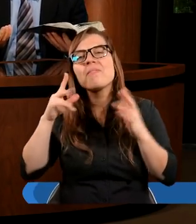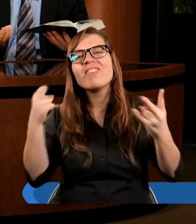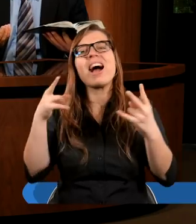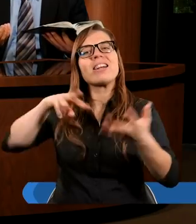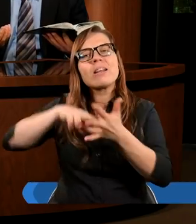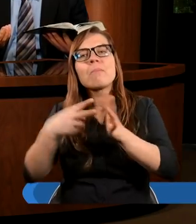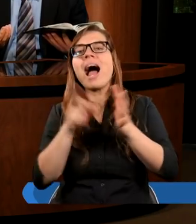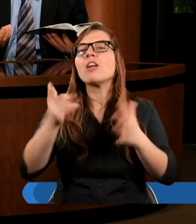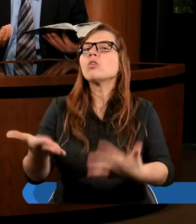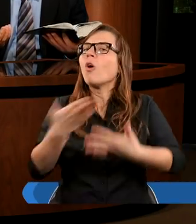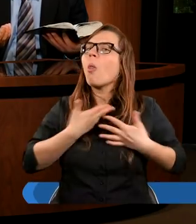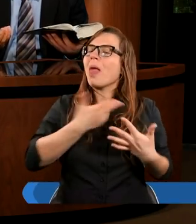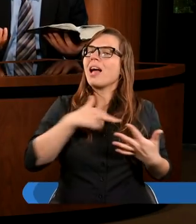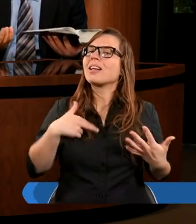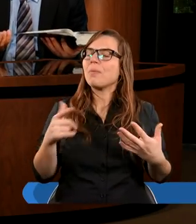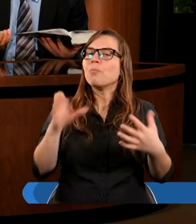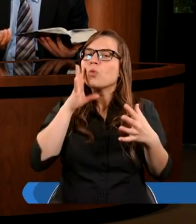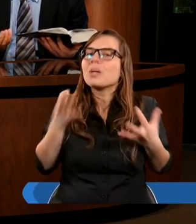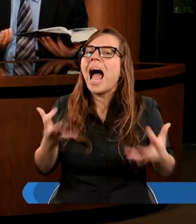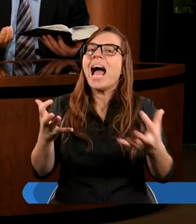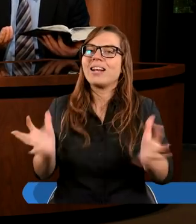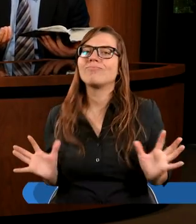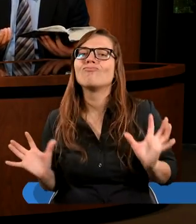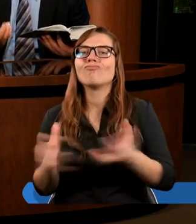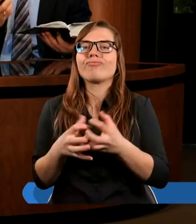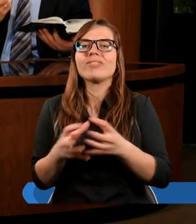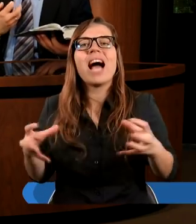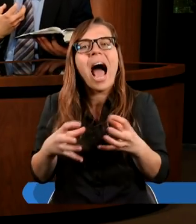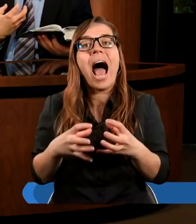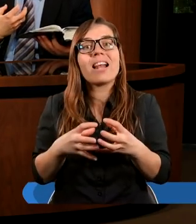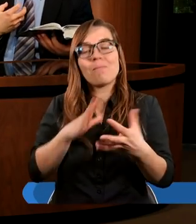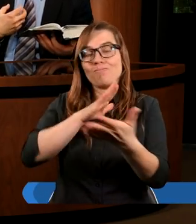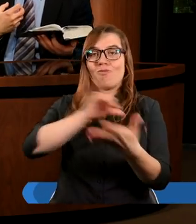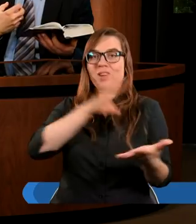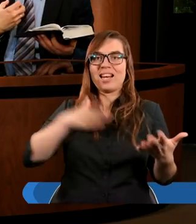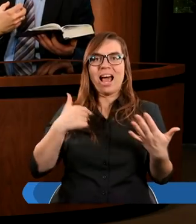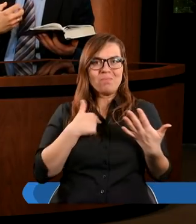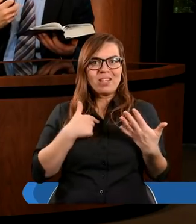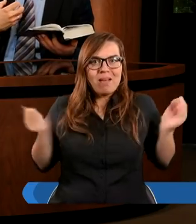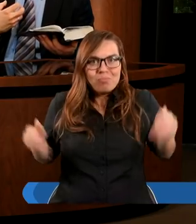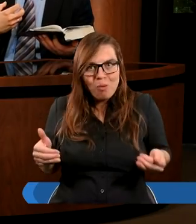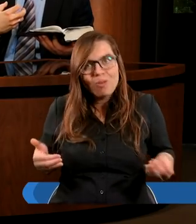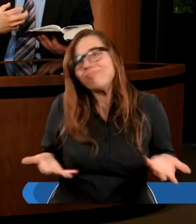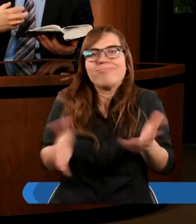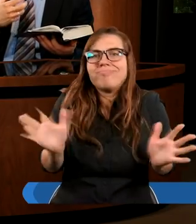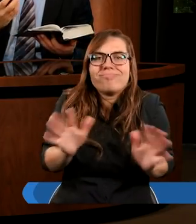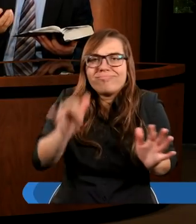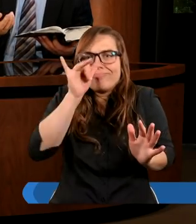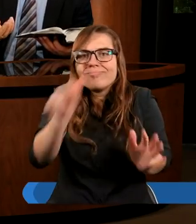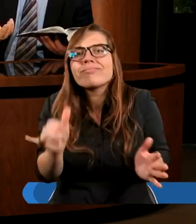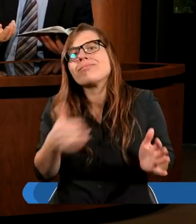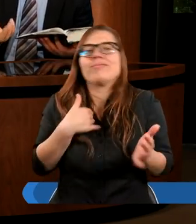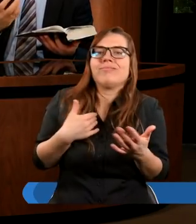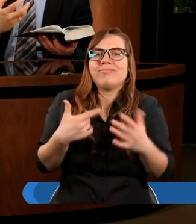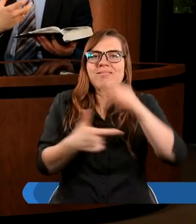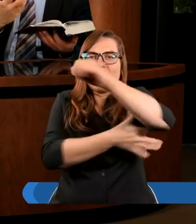daje nam sens bycia razem, prawda. Tylko i wyłącznie Chrystus. Dlatego, że sami, oczywiście, jak mówię, też może to jest